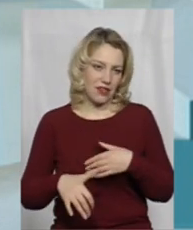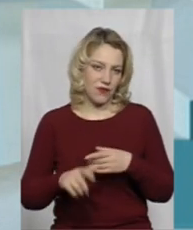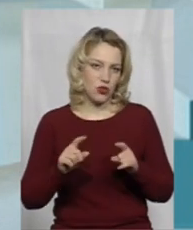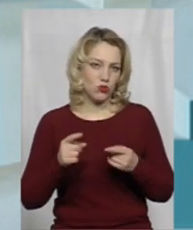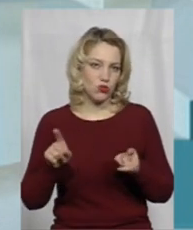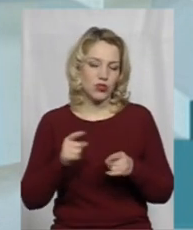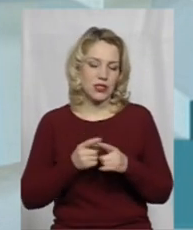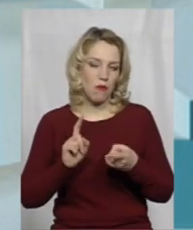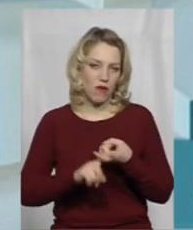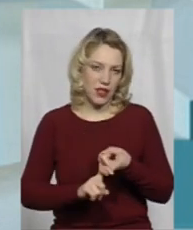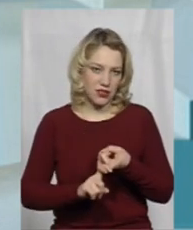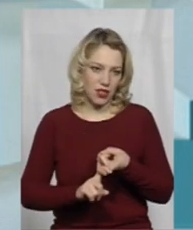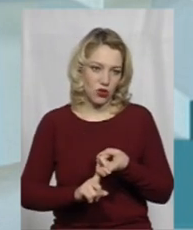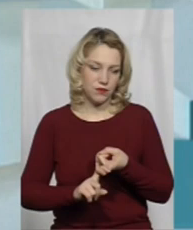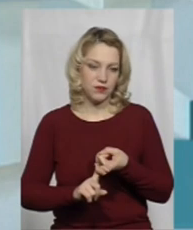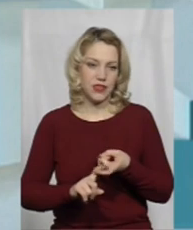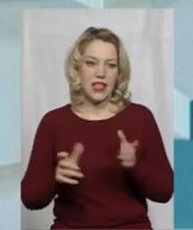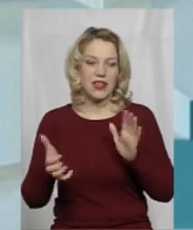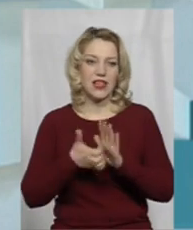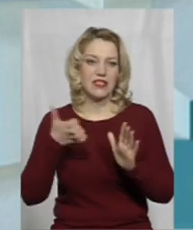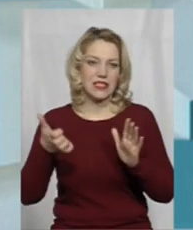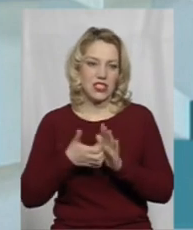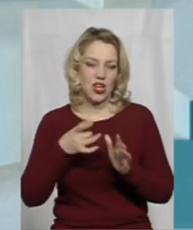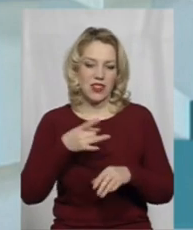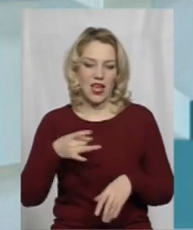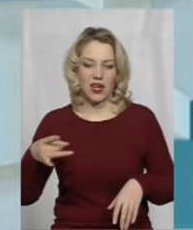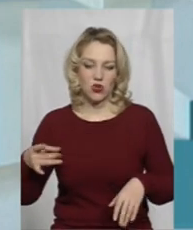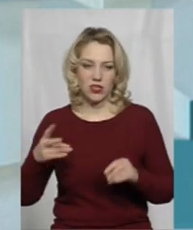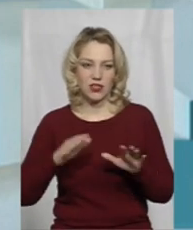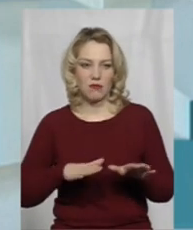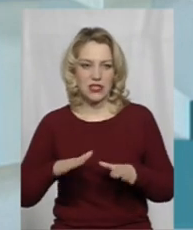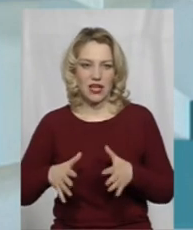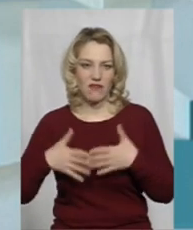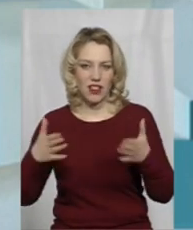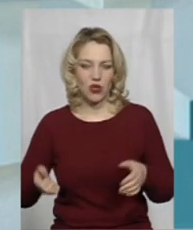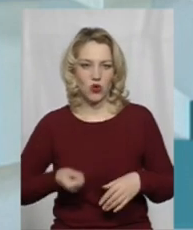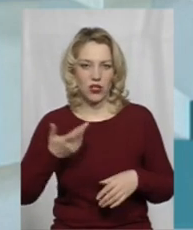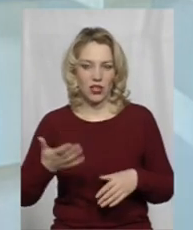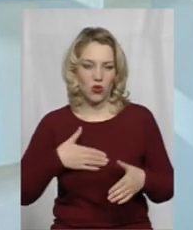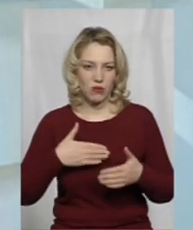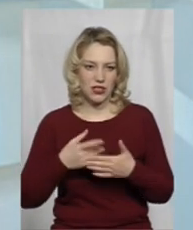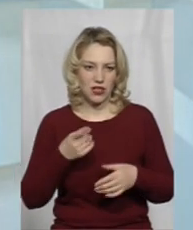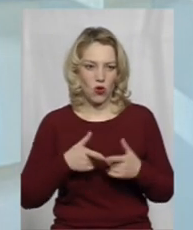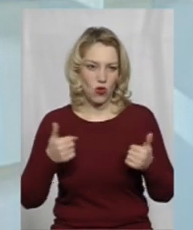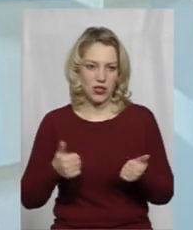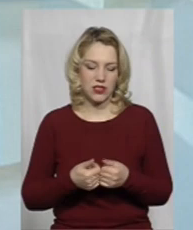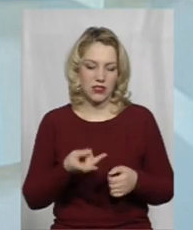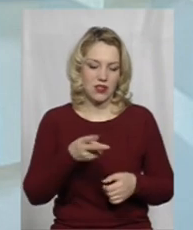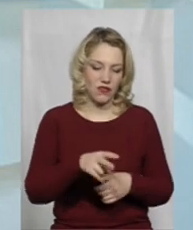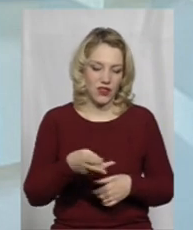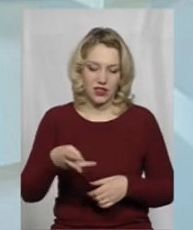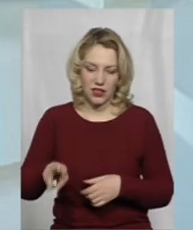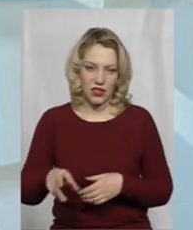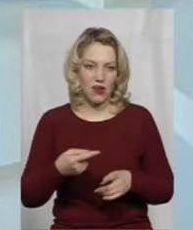напевно, пов'язано з тим, що не вистачає на районах, на місцях великої кількості громадських організацій. Дві, три,